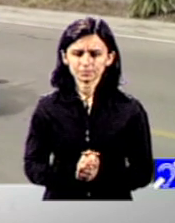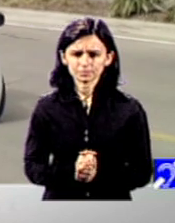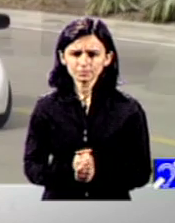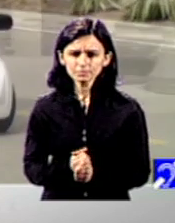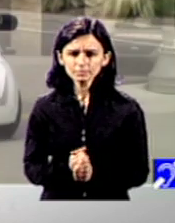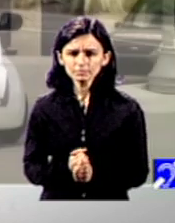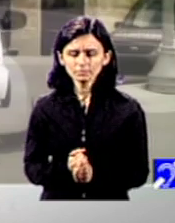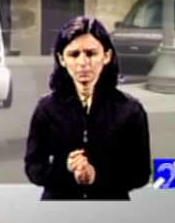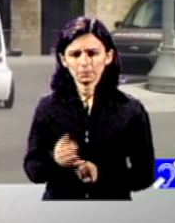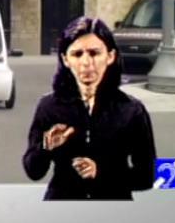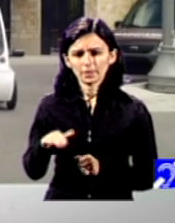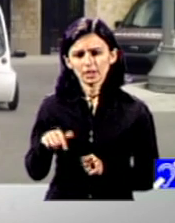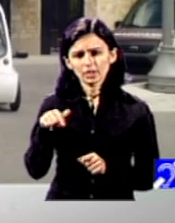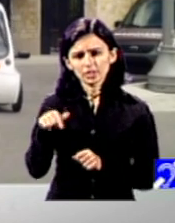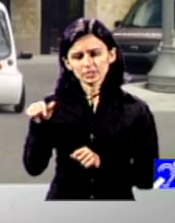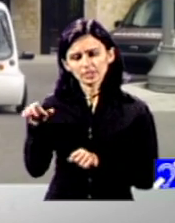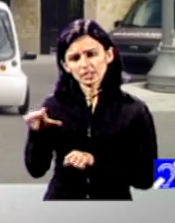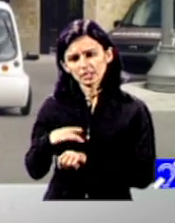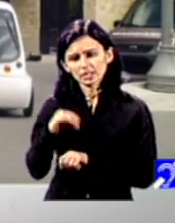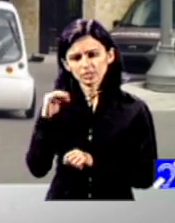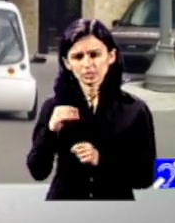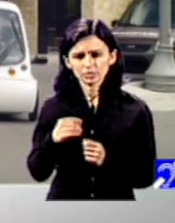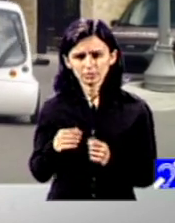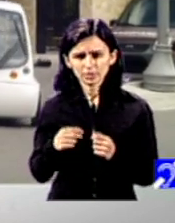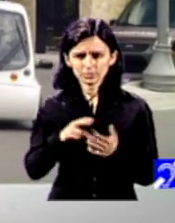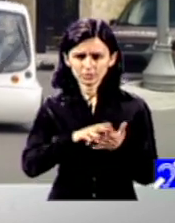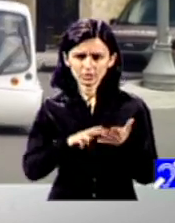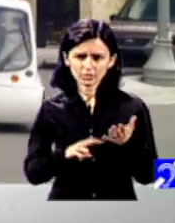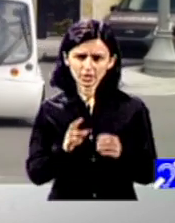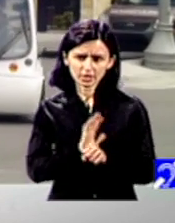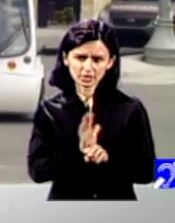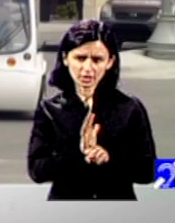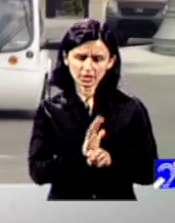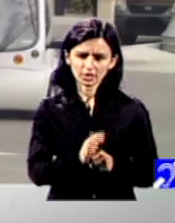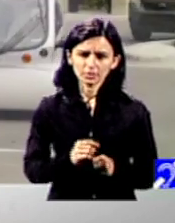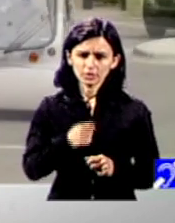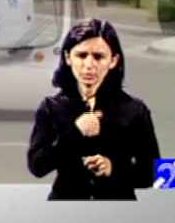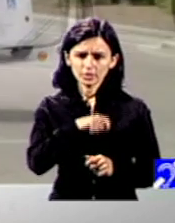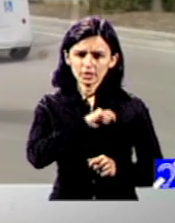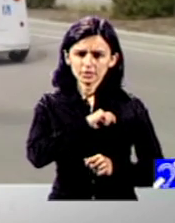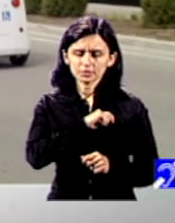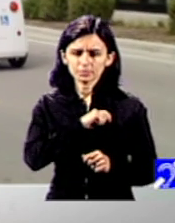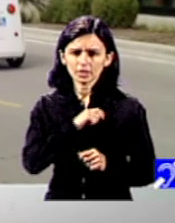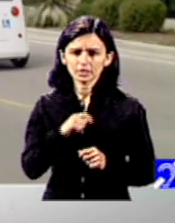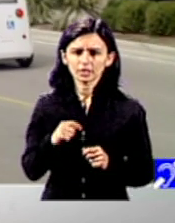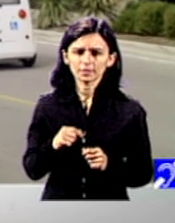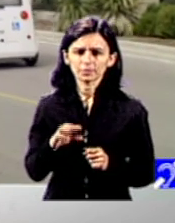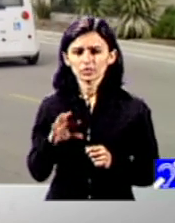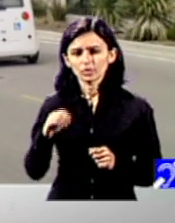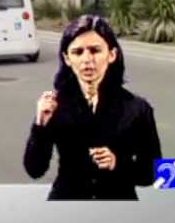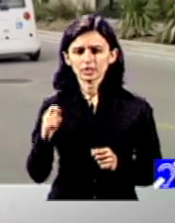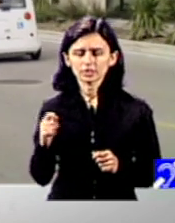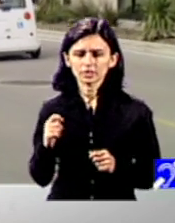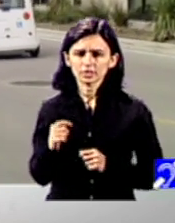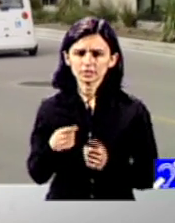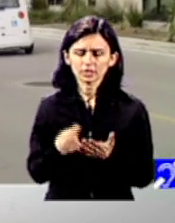soluții de exemplu pentru cititoarele de ecranțări precum Ungaria Spania Argentina cumpără licență națională și nici măcar nu mai